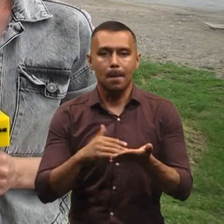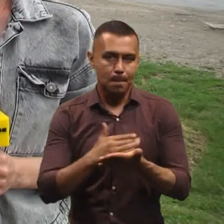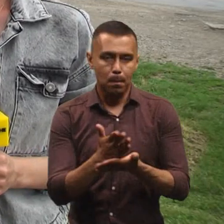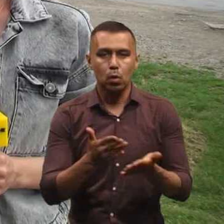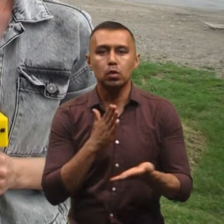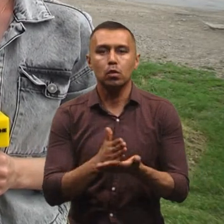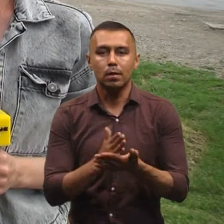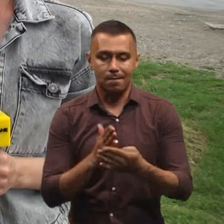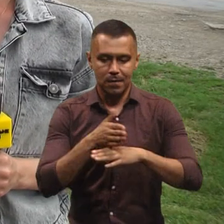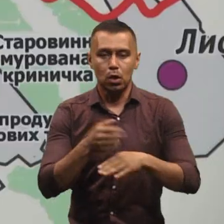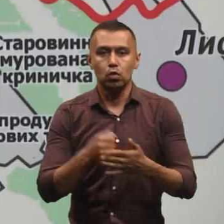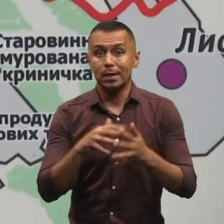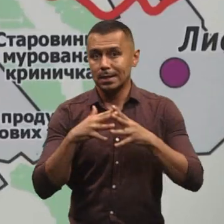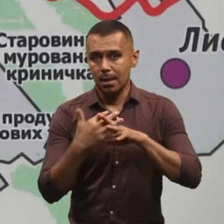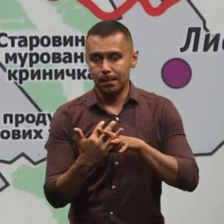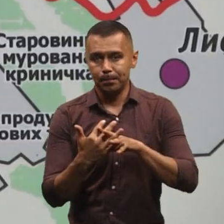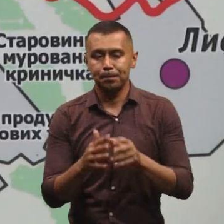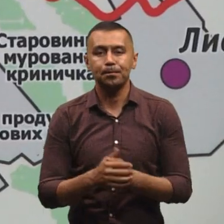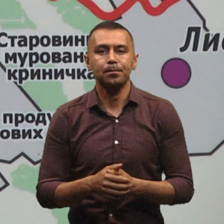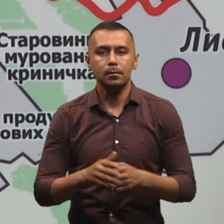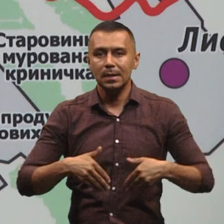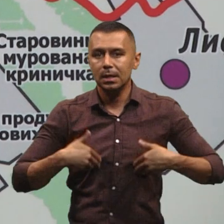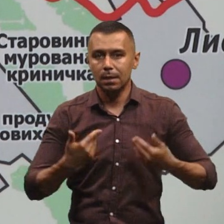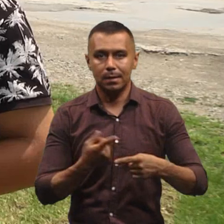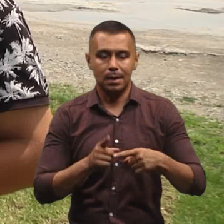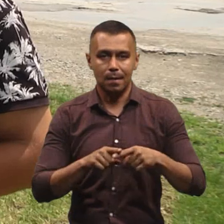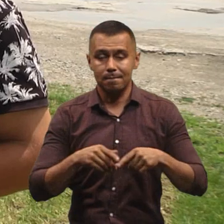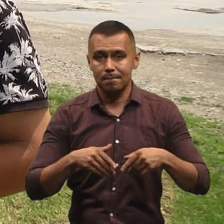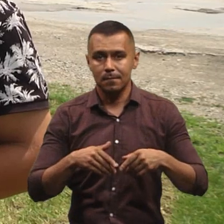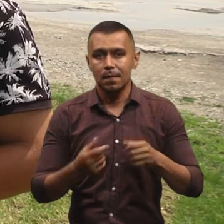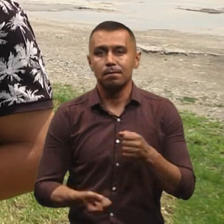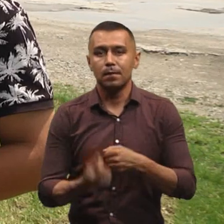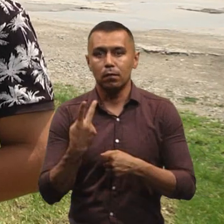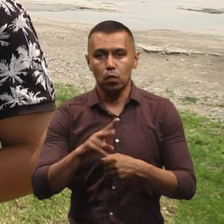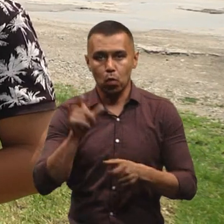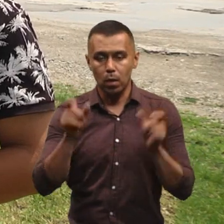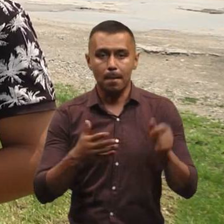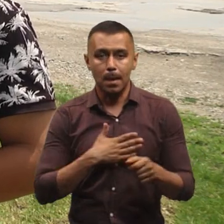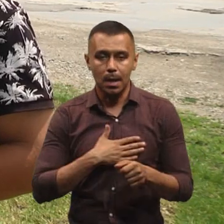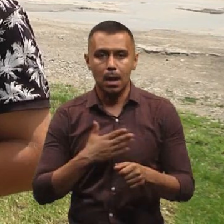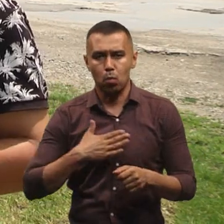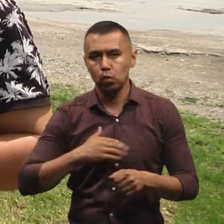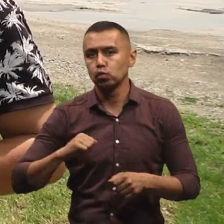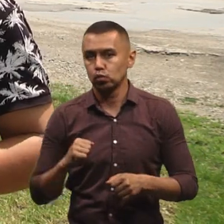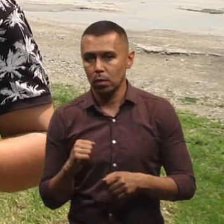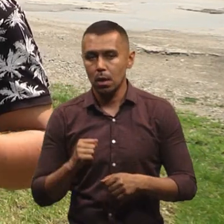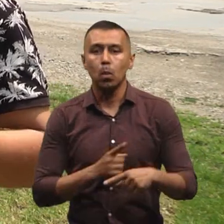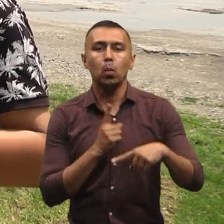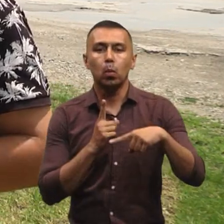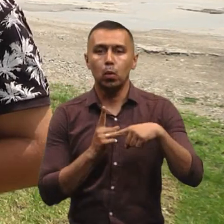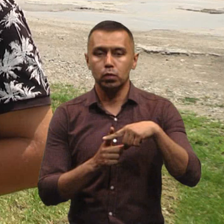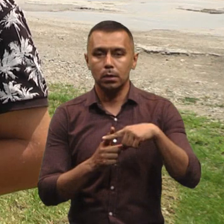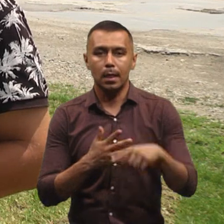розташована на в'їзді до села Грушка. Ініціатива цієї версії походить від двох людей, мене і Ігора Вишемірського, плюс